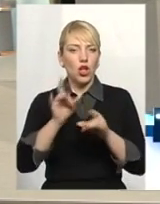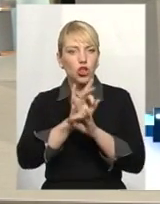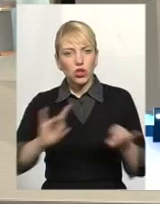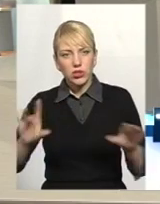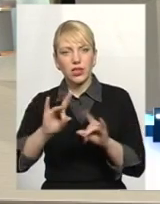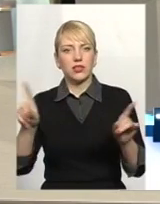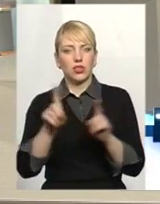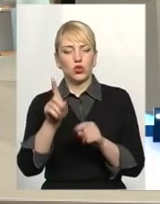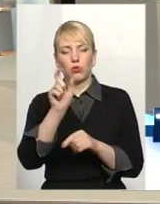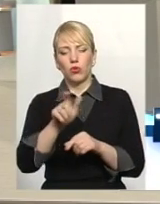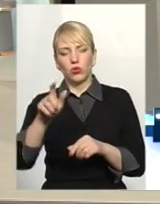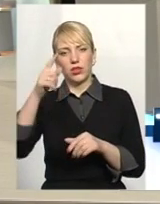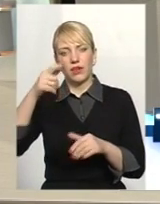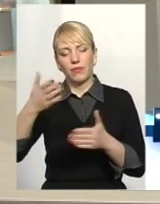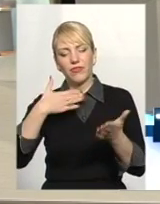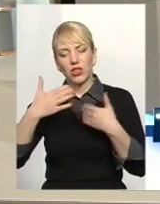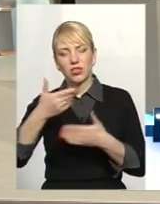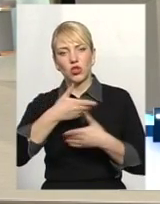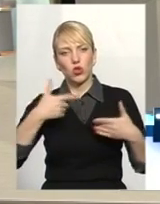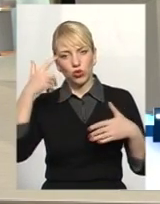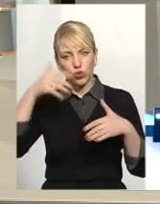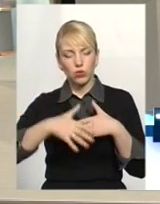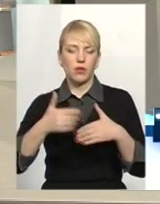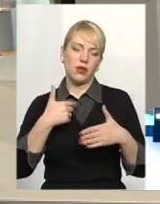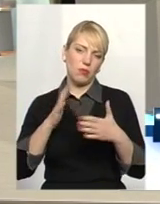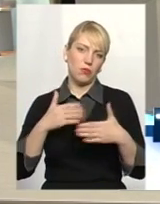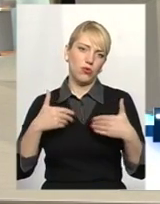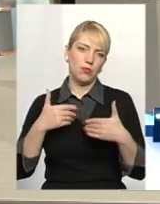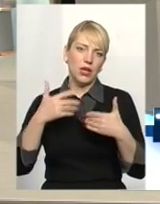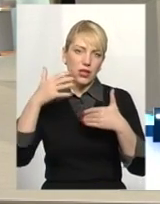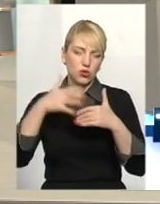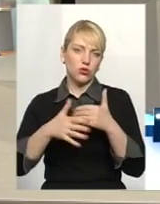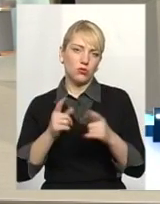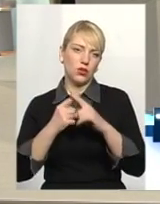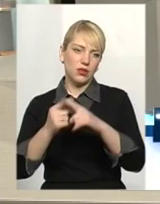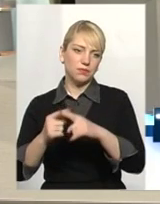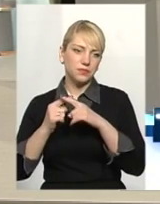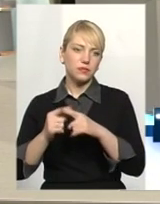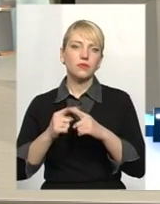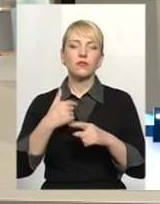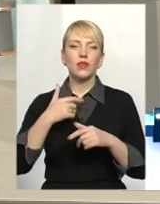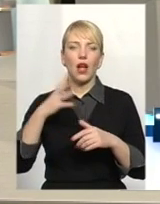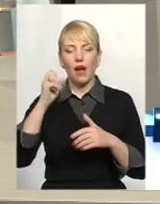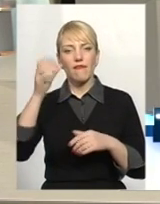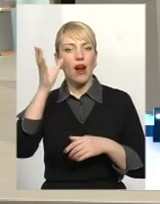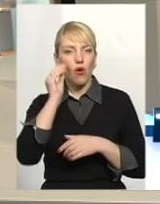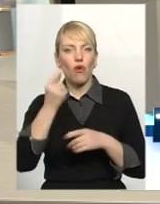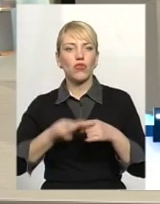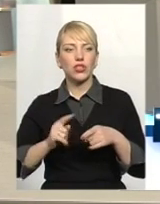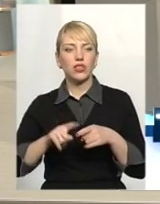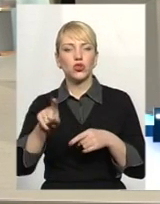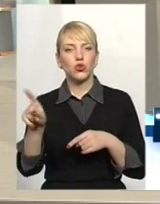споживачі віднеслись до нас з розумінням, і ми віднесемося до споживачів з розумінням. А враховуючи те, що